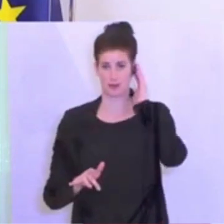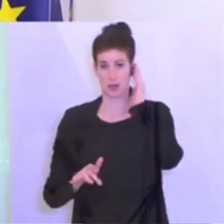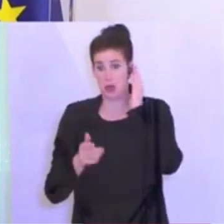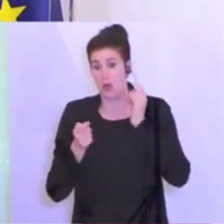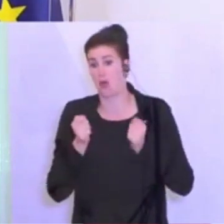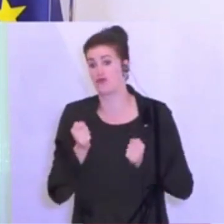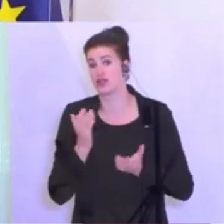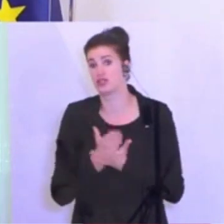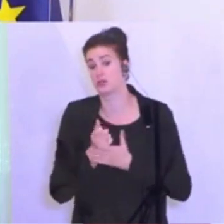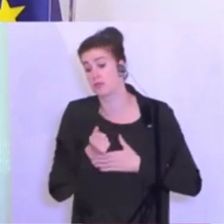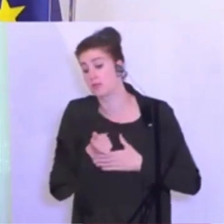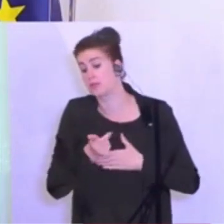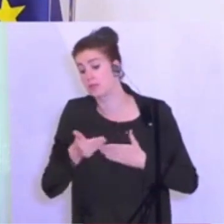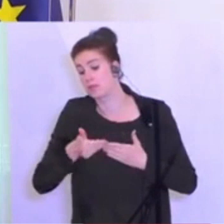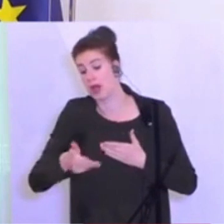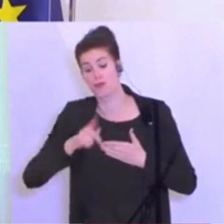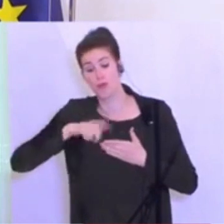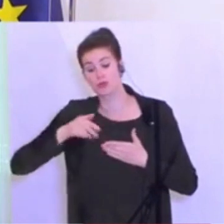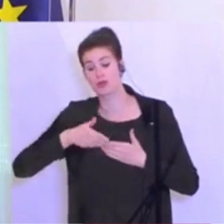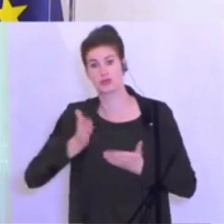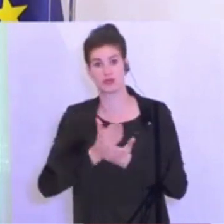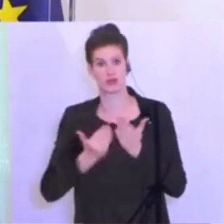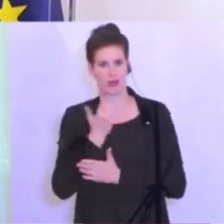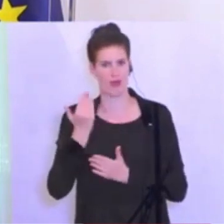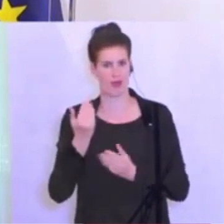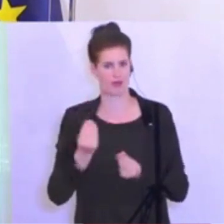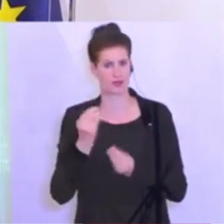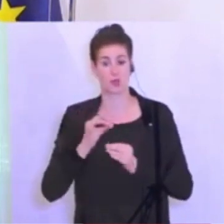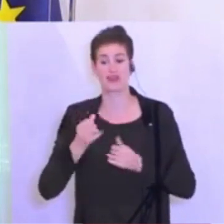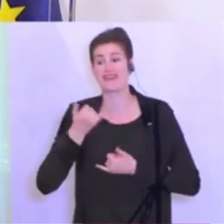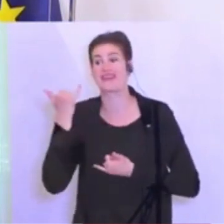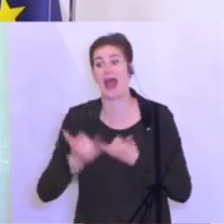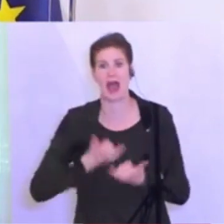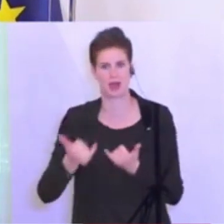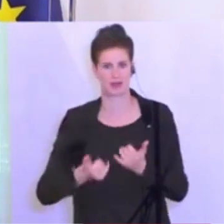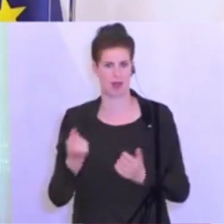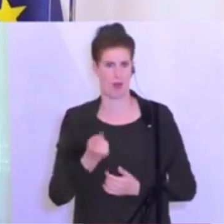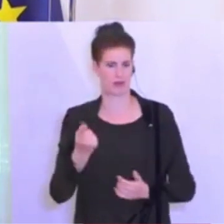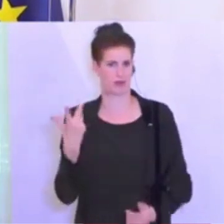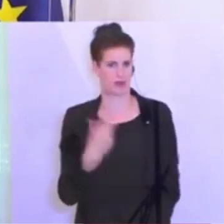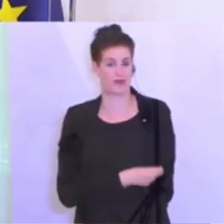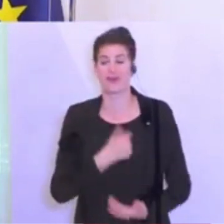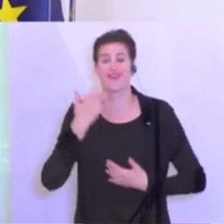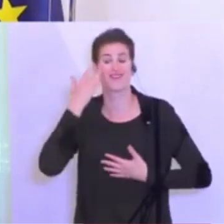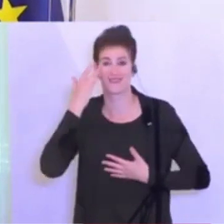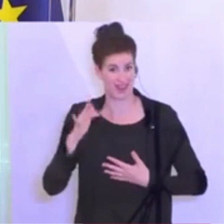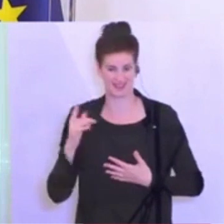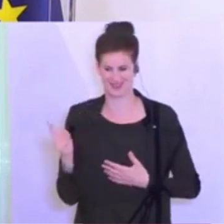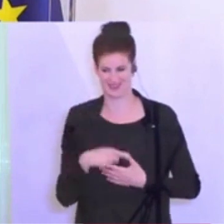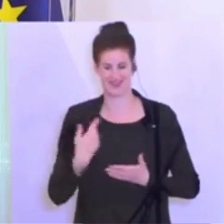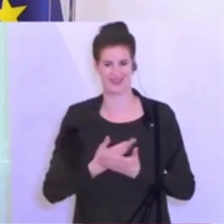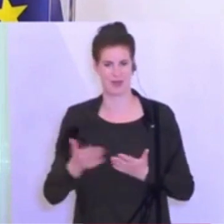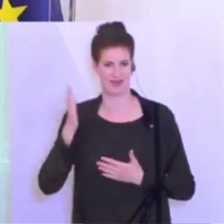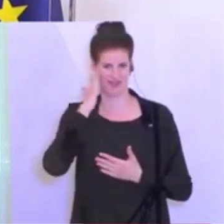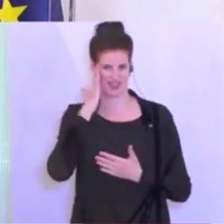Monaten schon einen medizinischen Fortschritt. Vielleicht dauert es aber auch Jahre. Wir wissen es nicht. Niemand weiß es. Und diese Phase werden wir